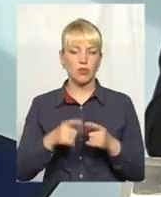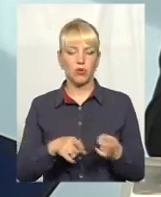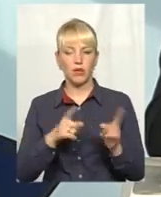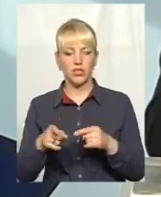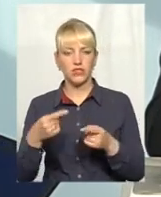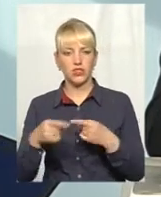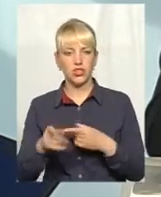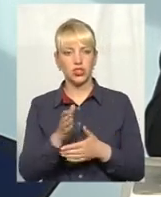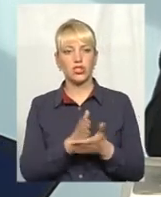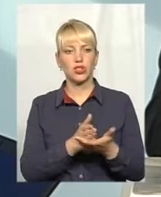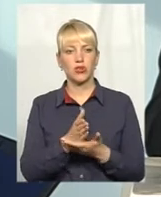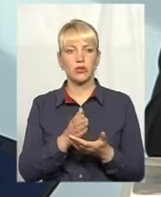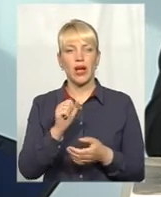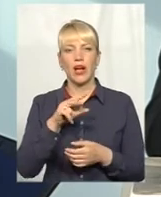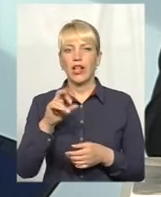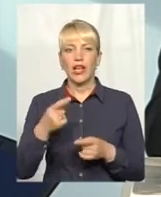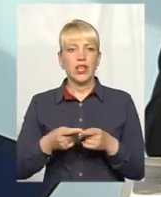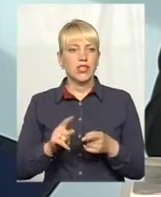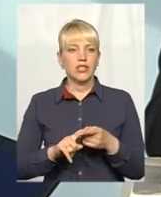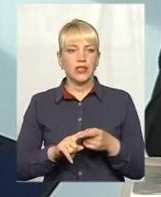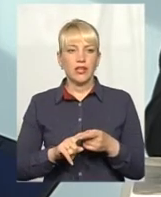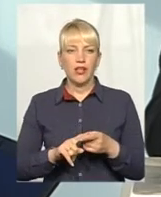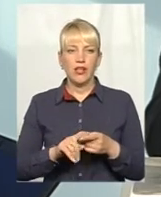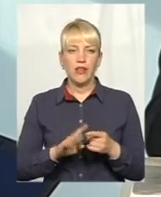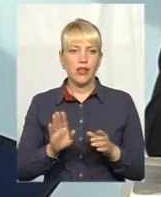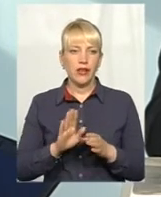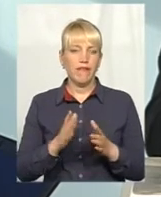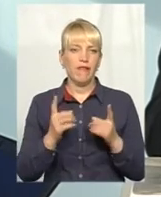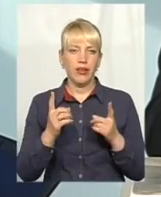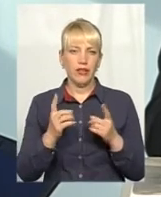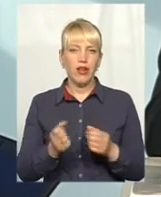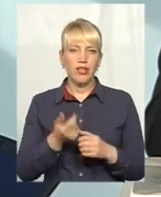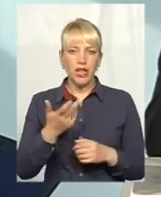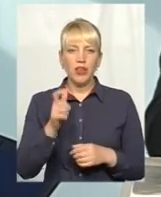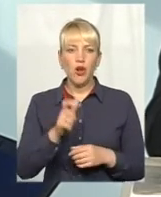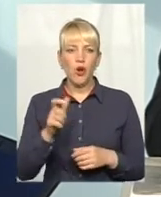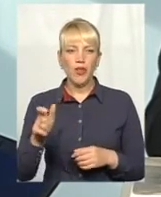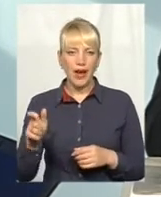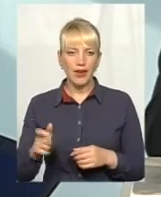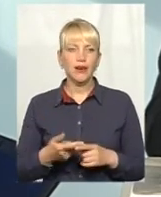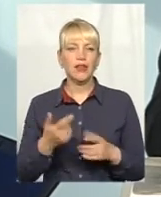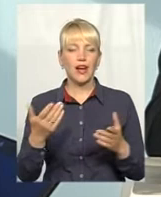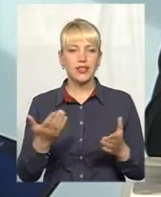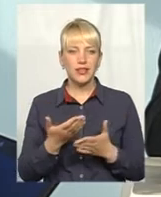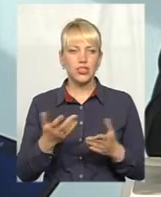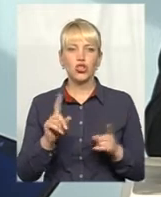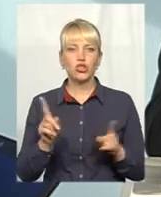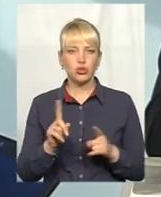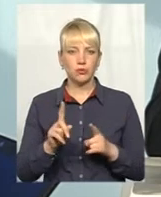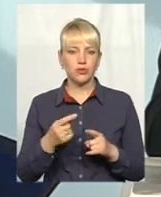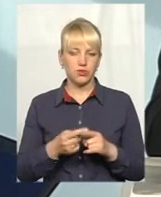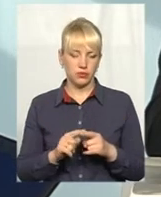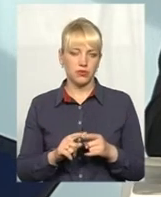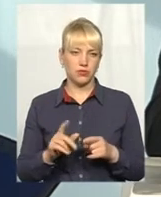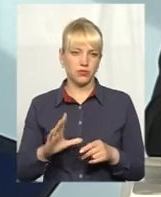служби, але це не критична кількість людей, і з-за цього